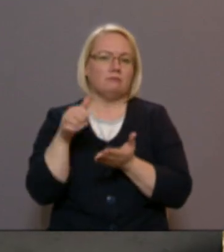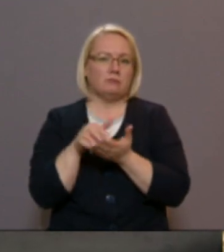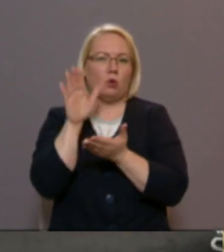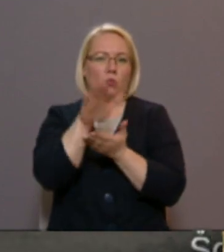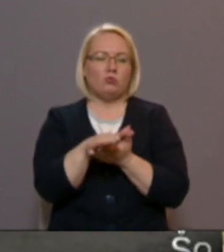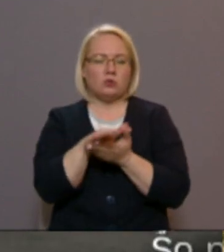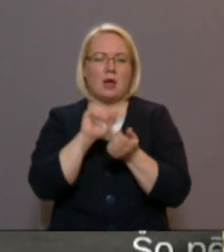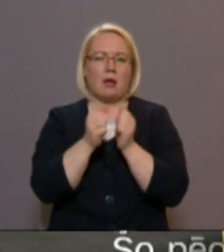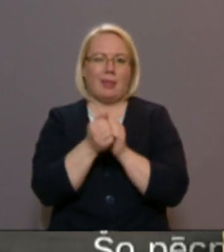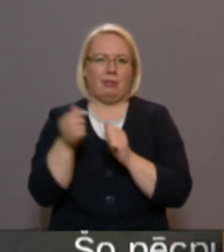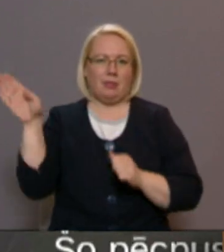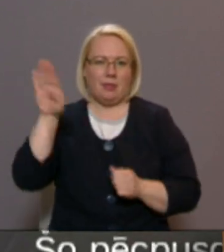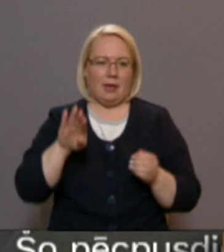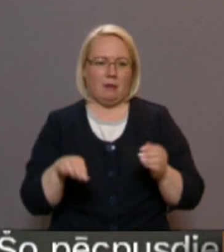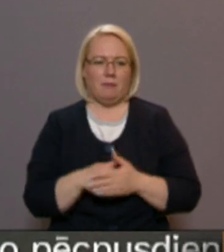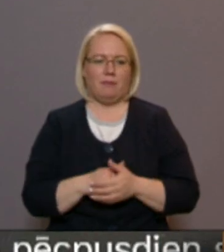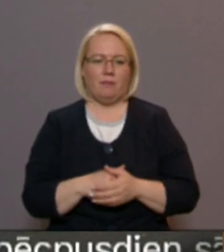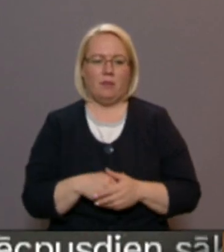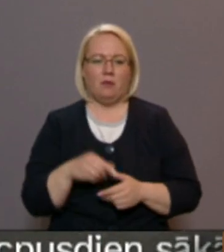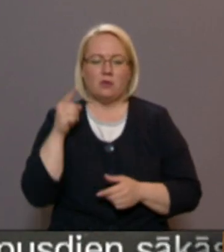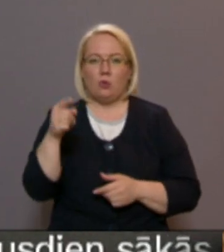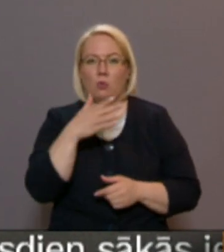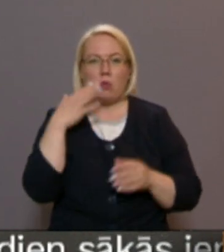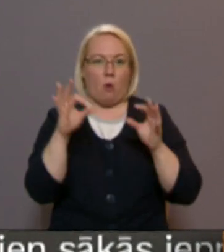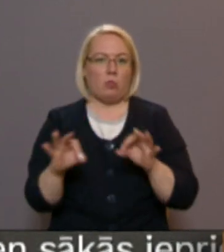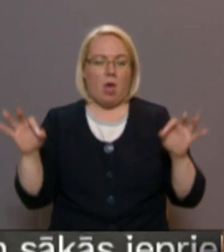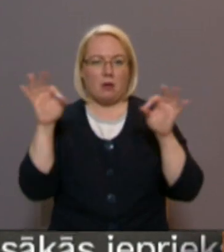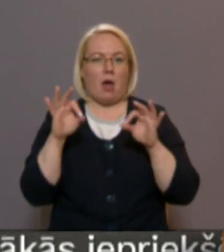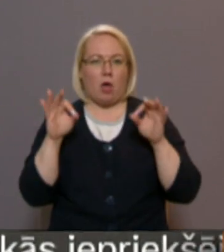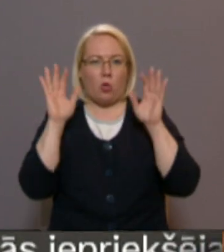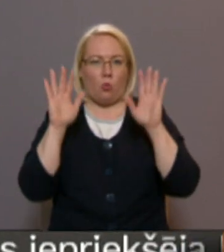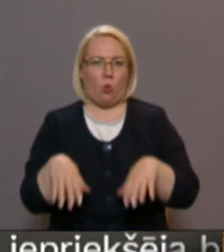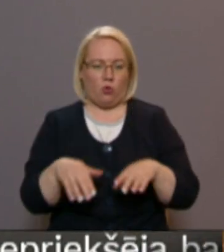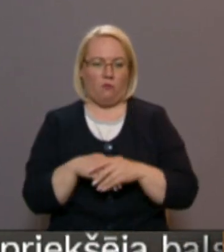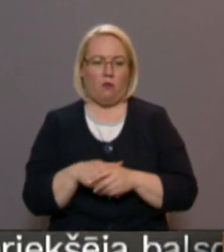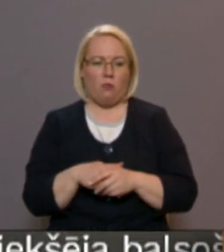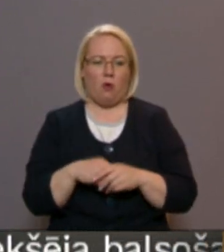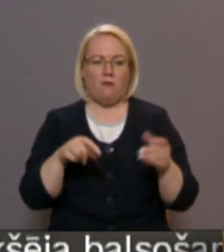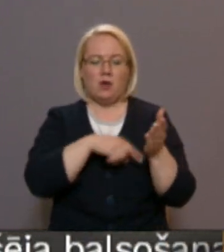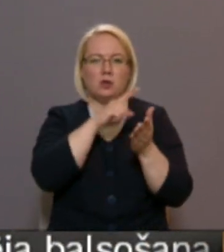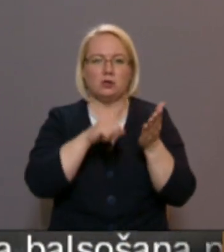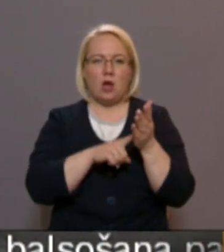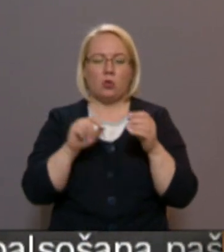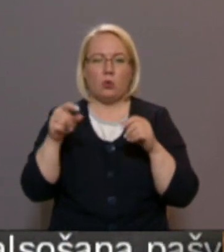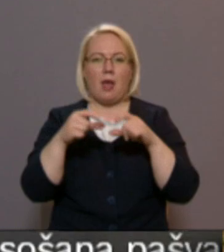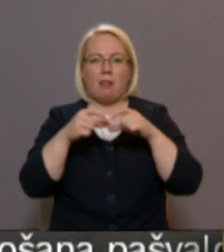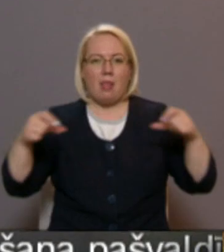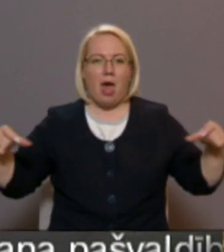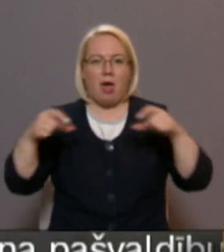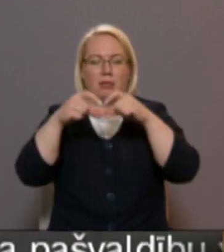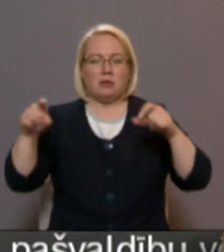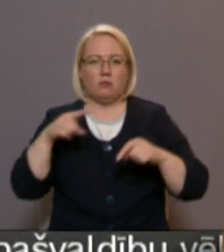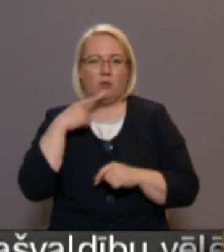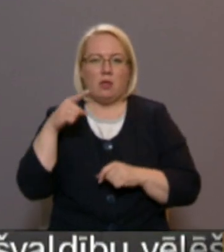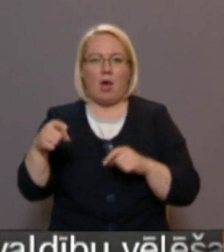līķu laņģu klintīm. Bet tur nav no kāda nogrūma. Viskārtība. Bet tur tās savilpts ir tās lentas. Bet